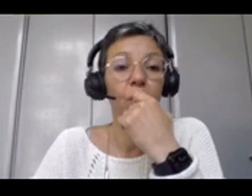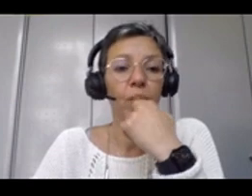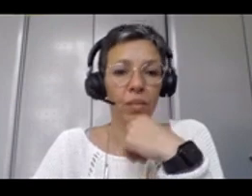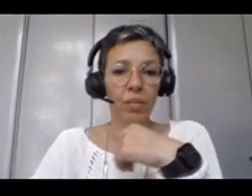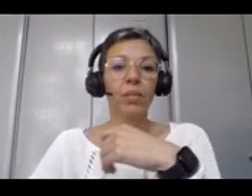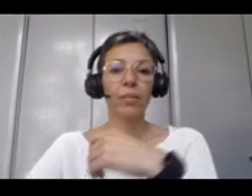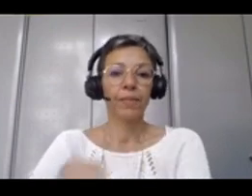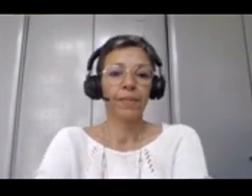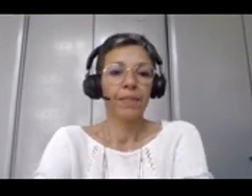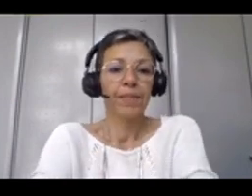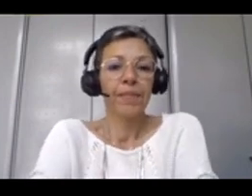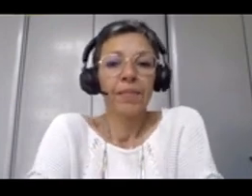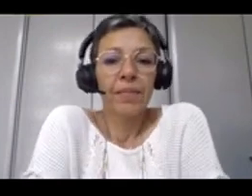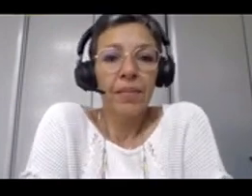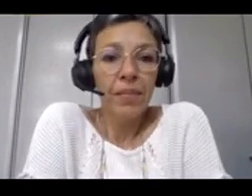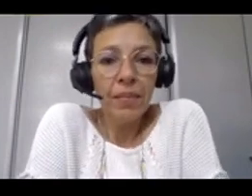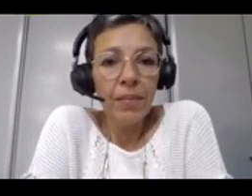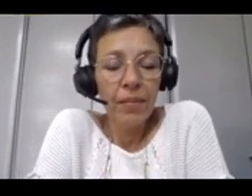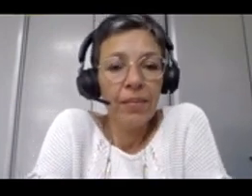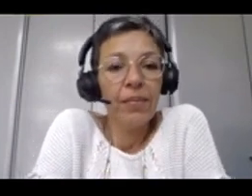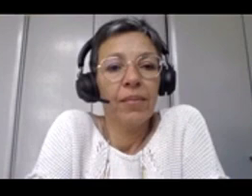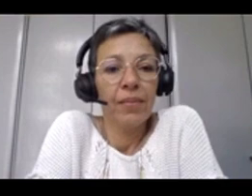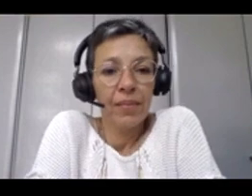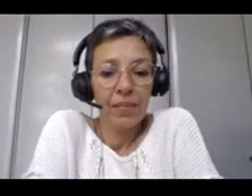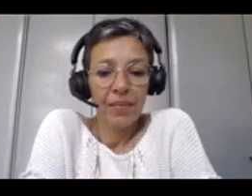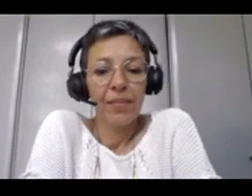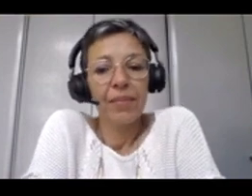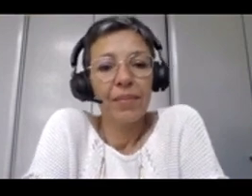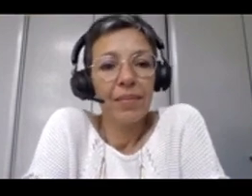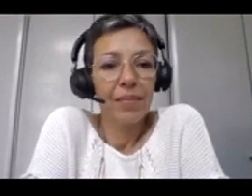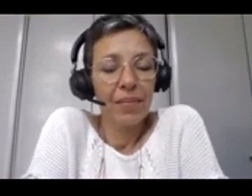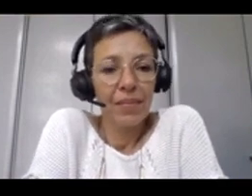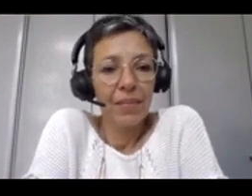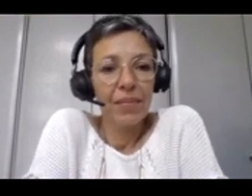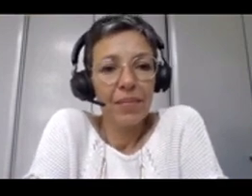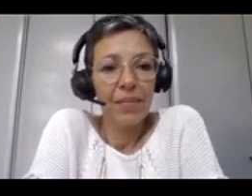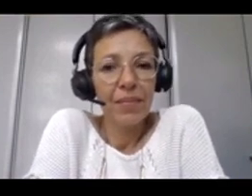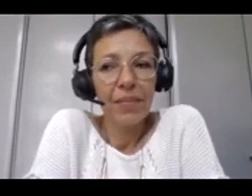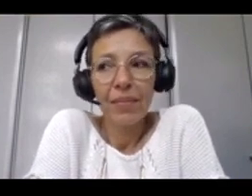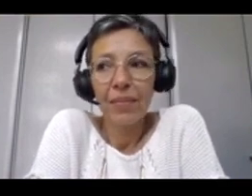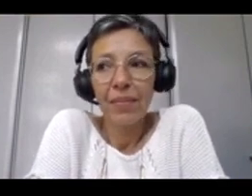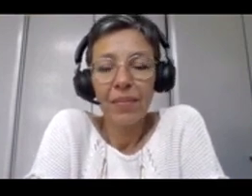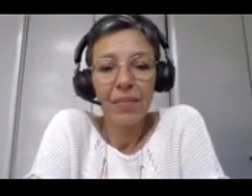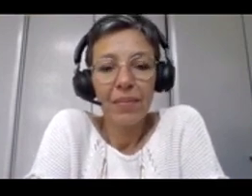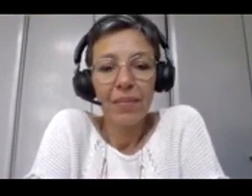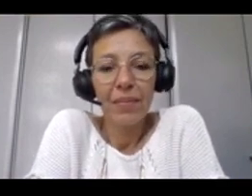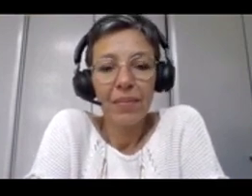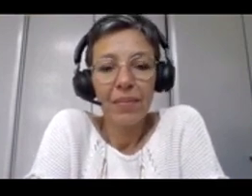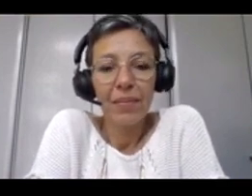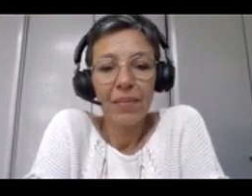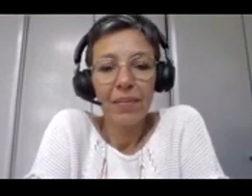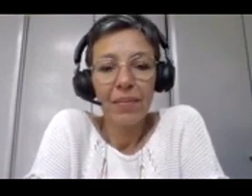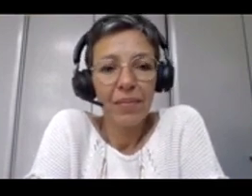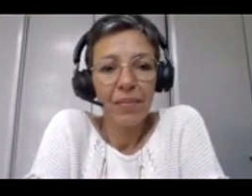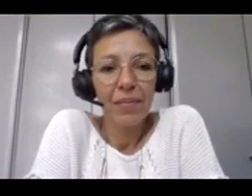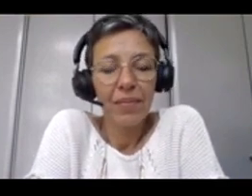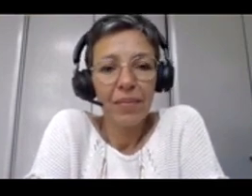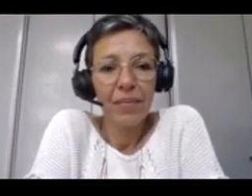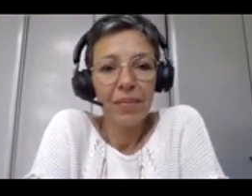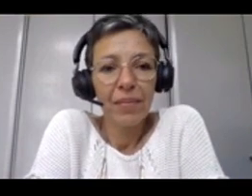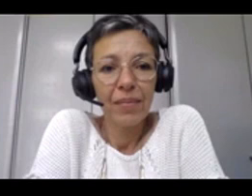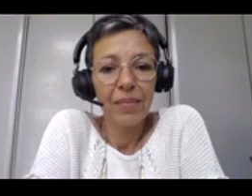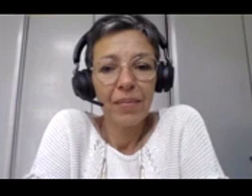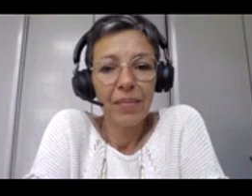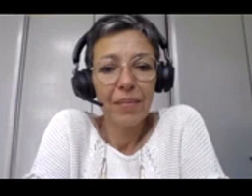les contraintes pour les développer dans leurs solutions et applications. Alors, grosso modo, on va, pardonnez-moi,